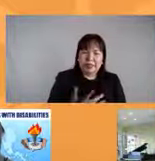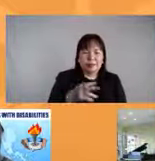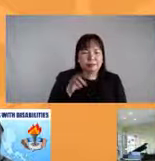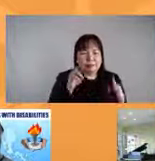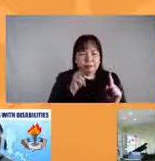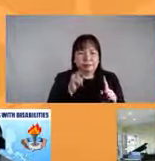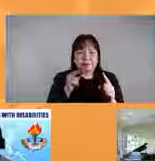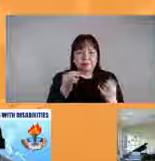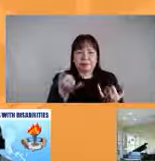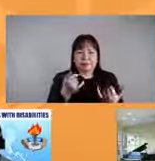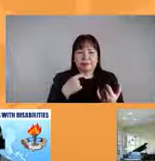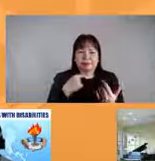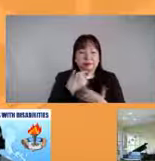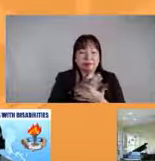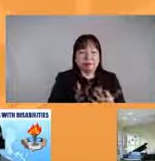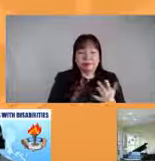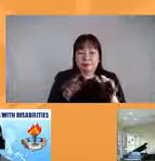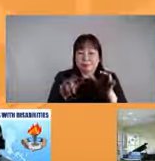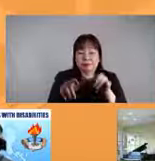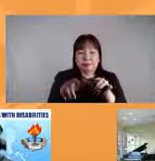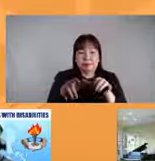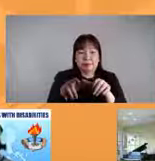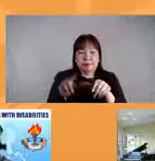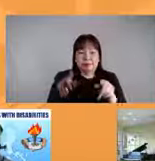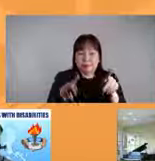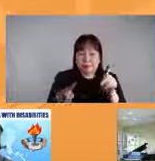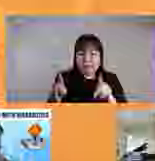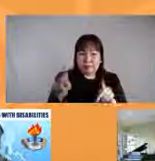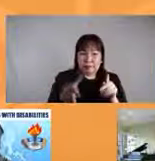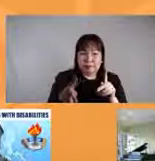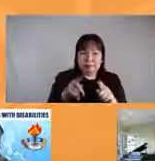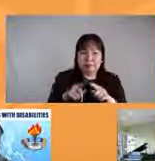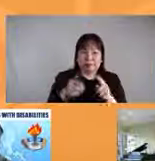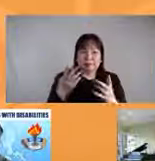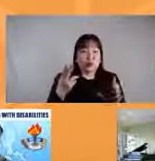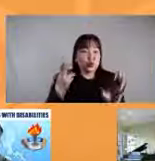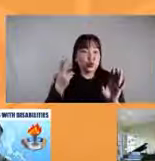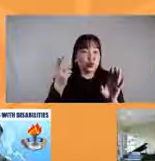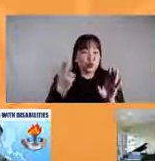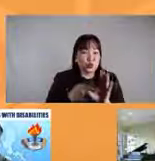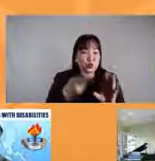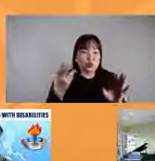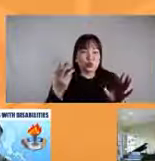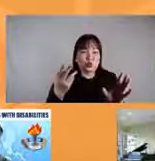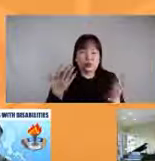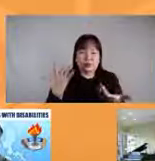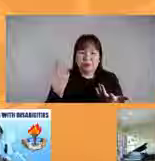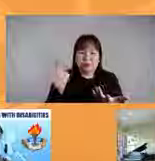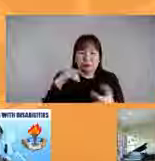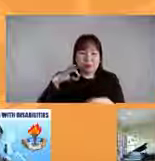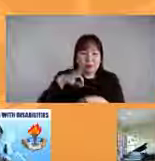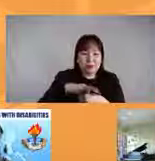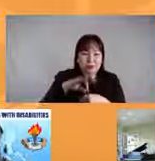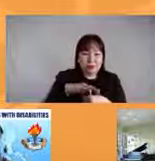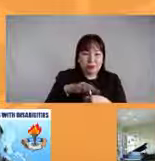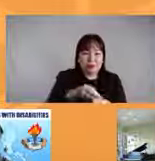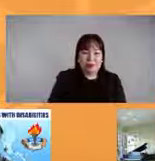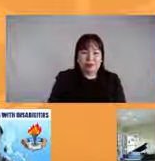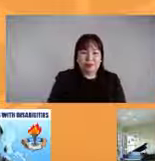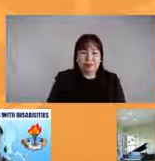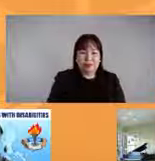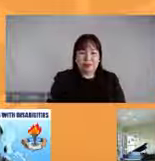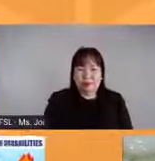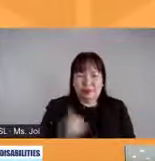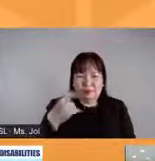meron tayong mga miyembro ng persons with disability sector na tumatakbo o kumakandidato ngayong eleksyon ngayong taon ngayong election